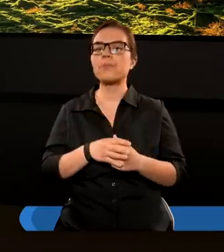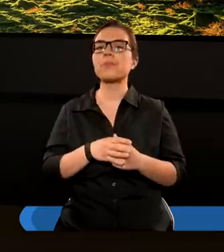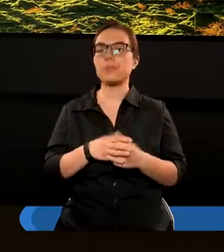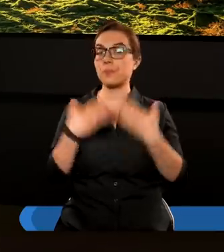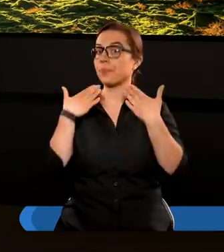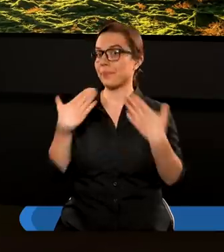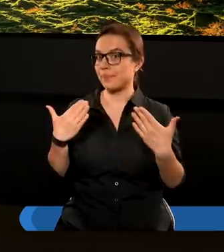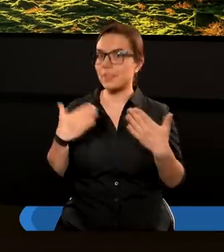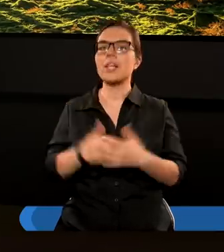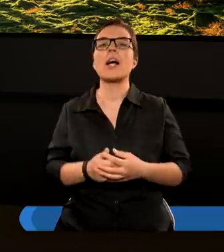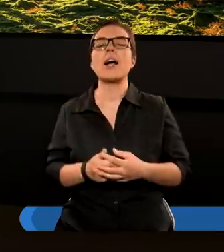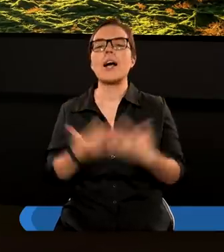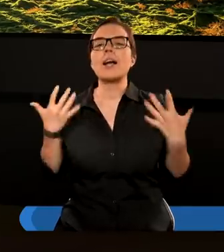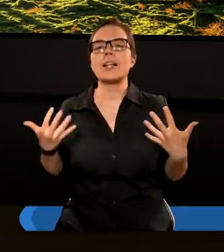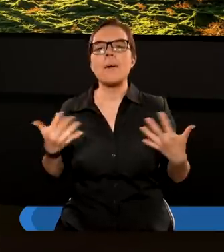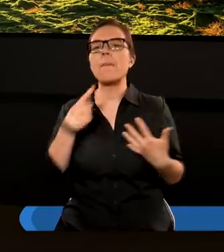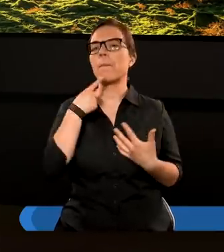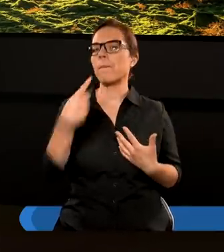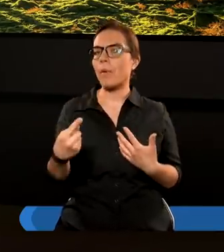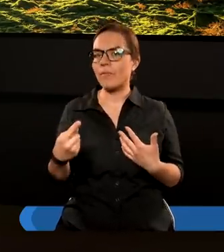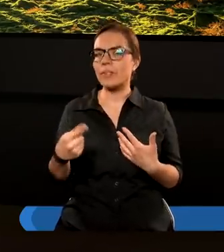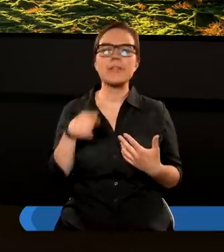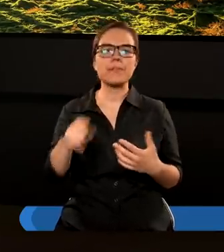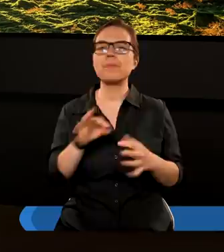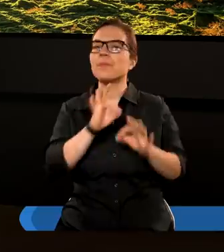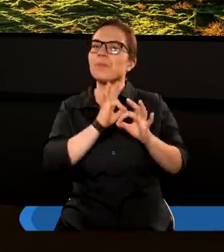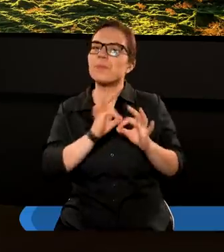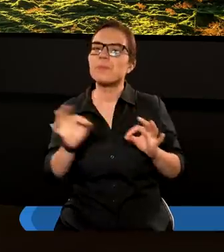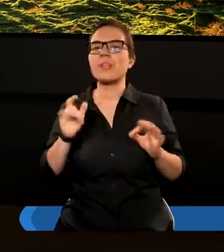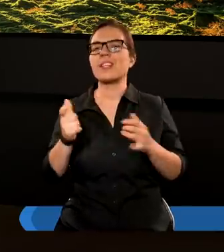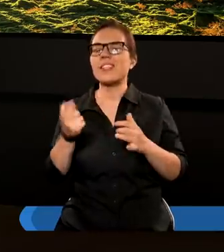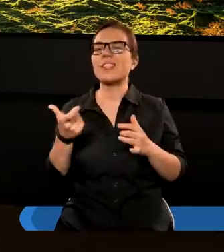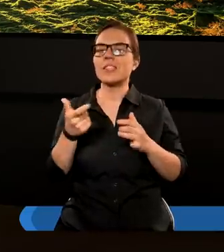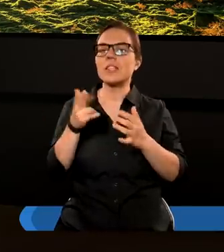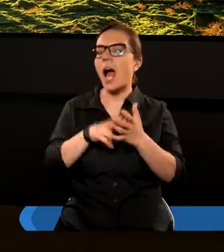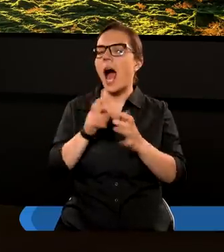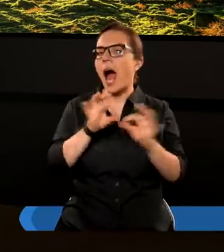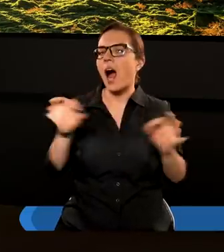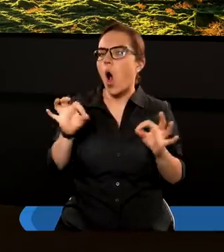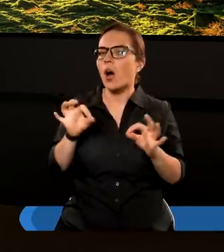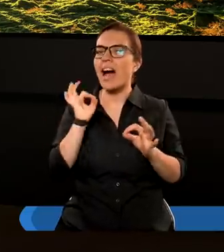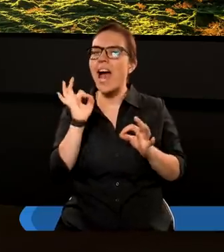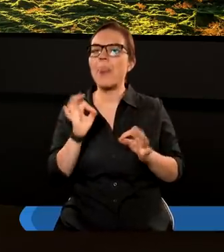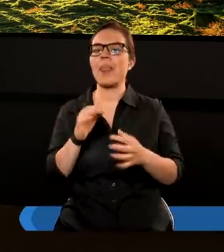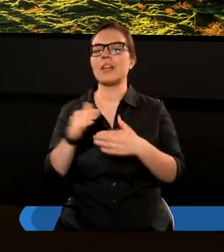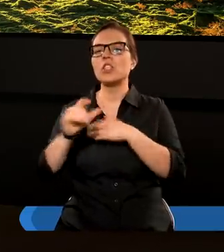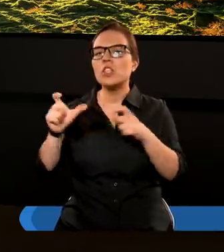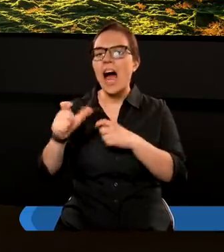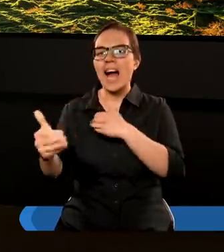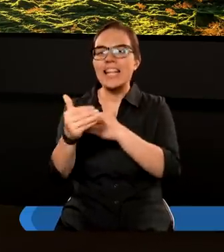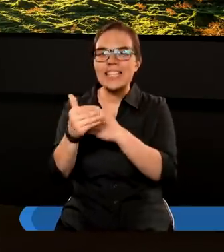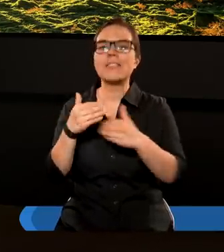bardzo. Możemy powiedzieć, że takich przesłań na konkretny czas było dużo.